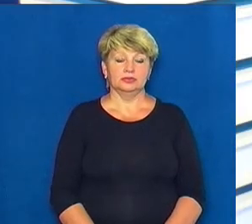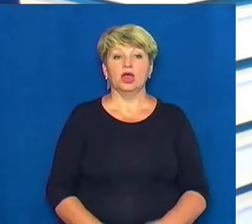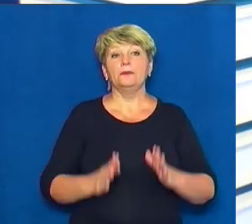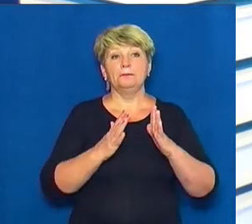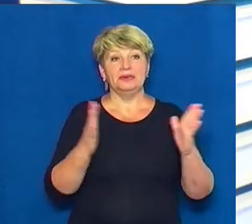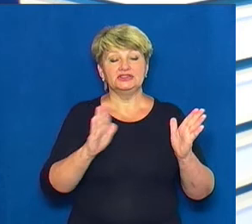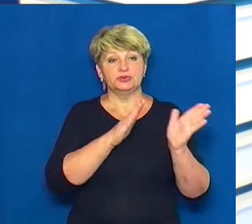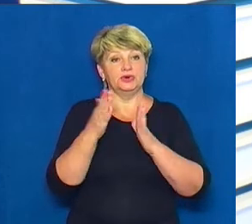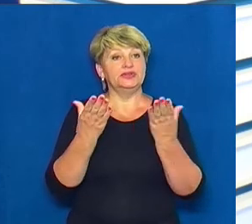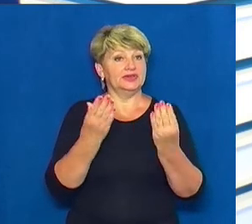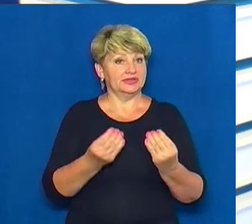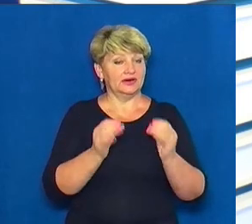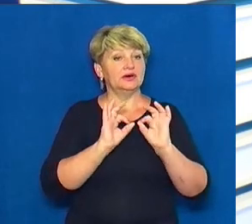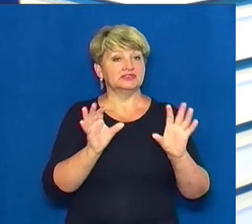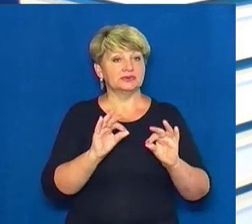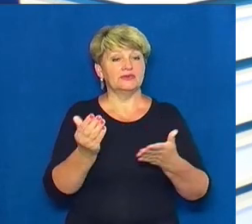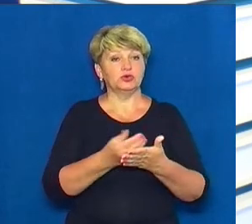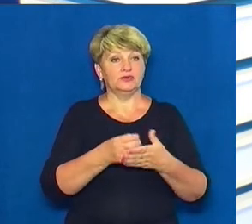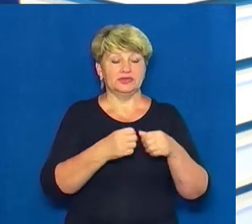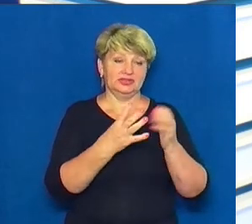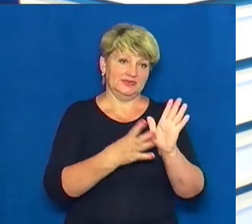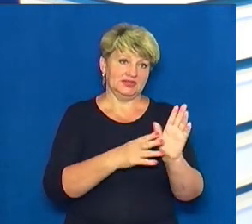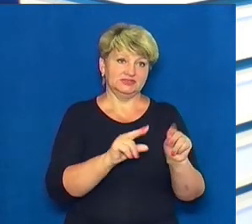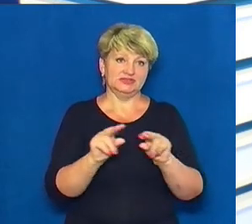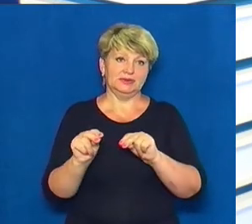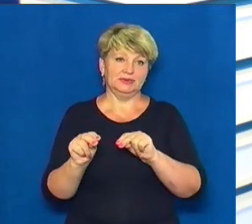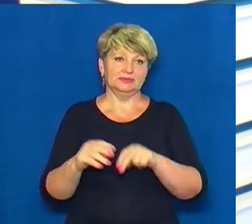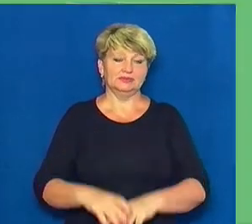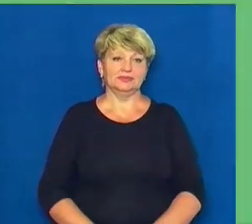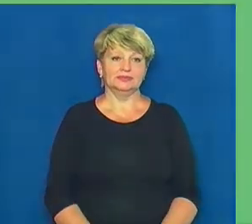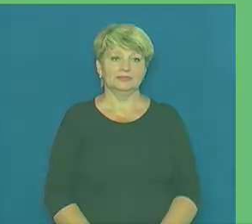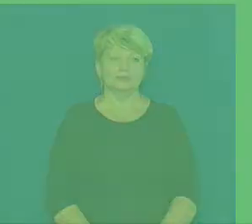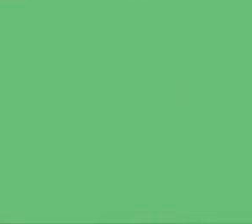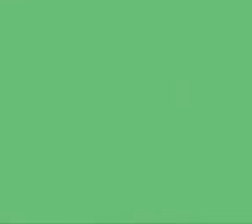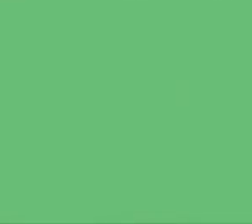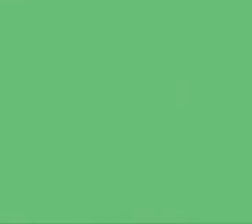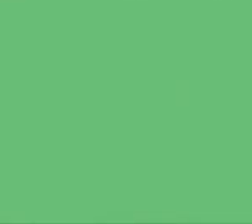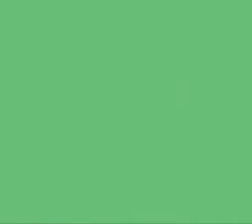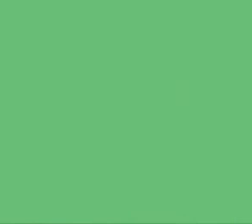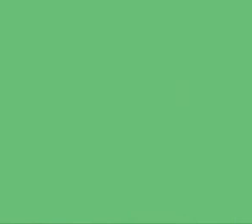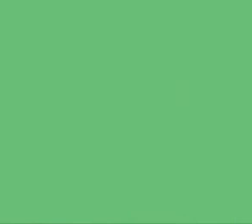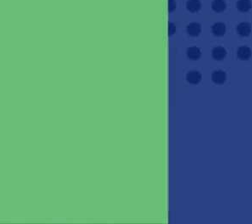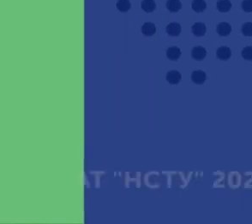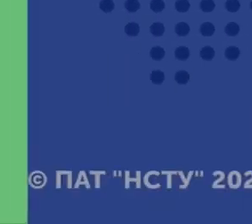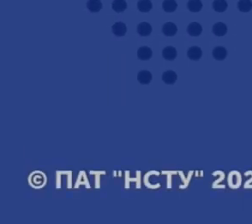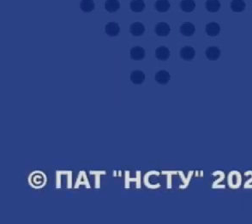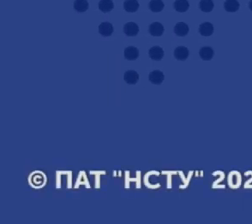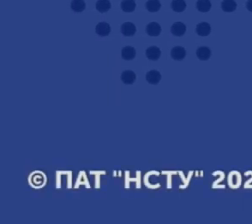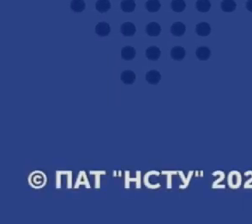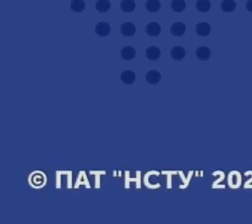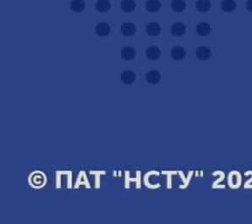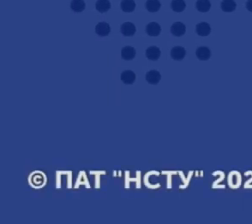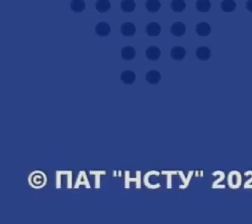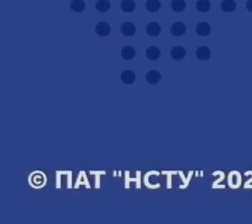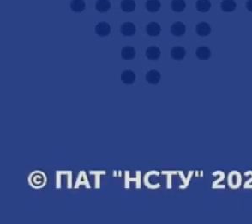Більше про події дня розповімо у випуску о 19-й. До зустрічі. Дякую. Дякую.